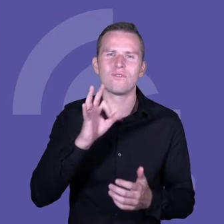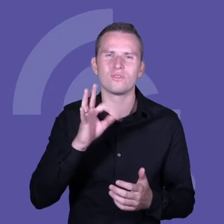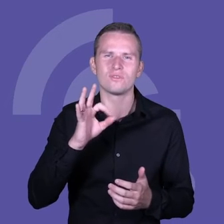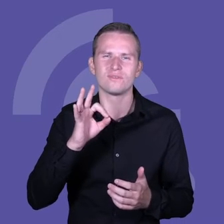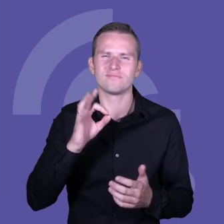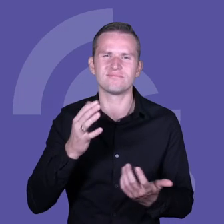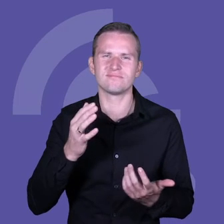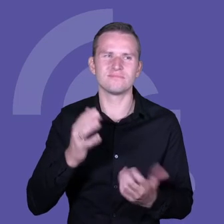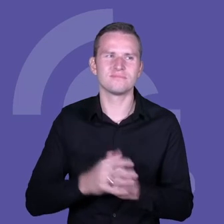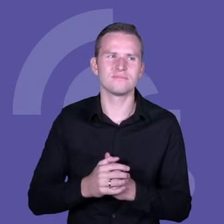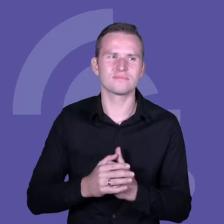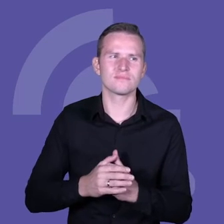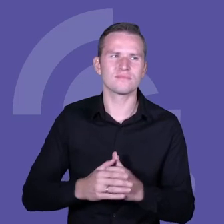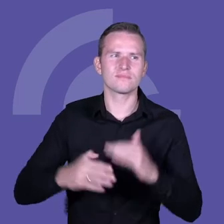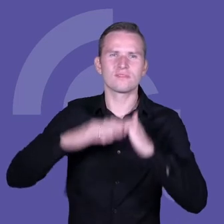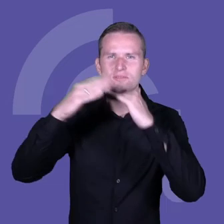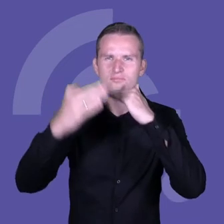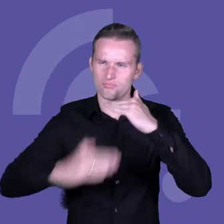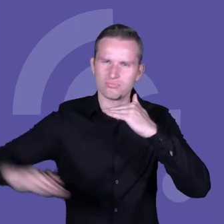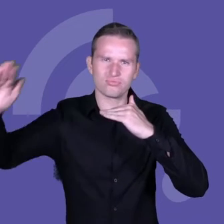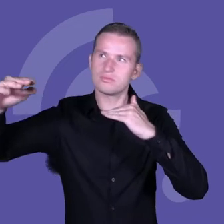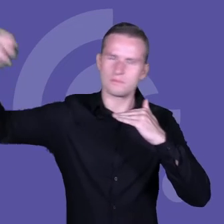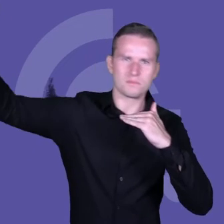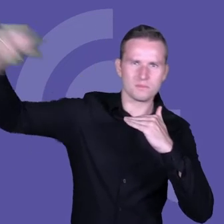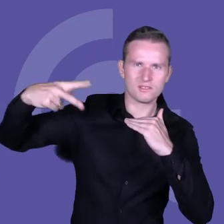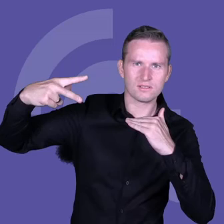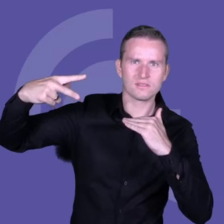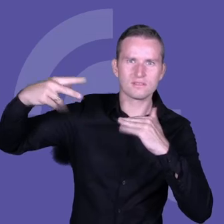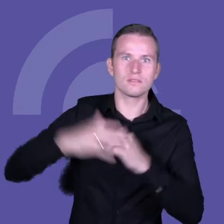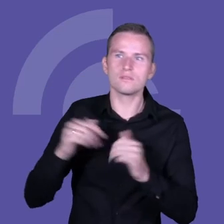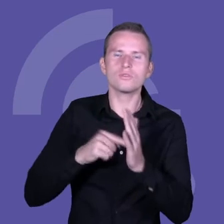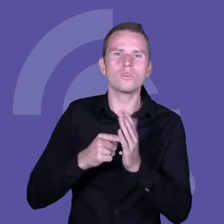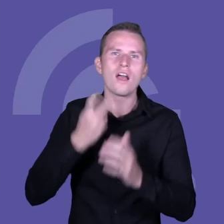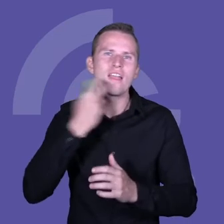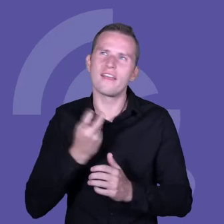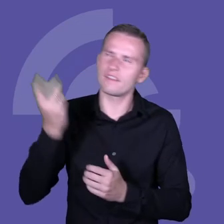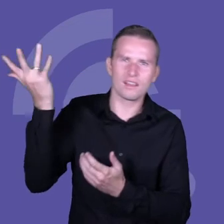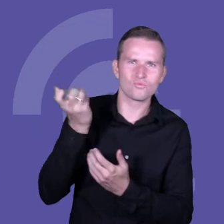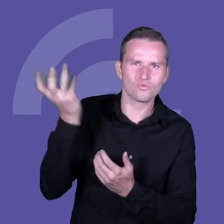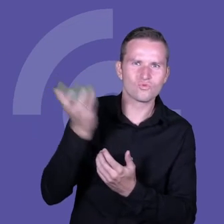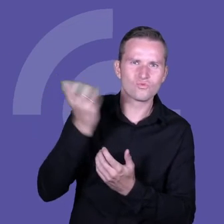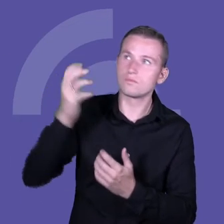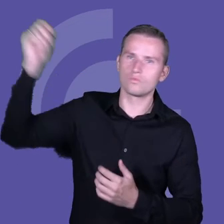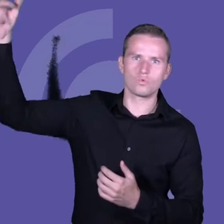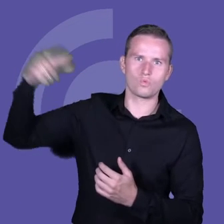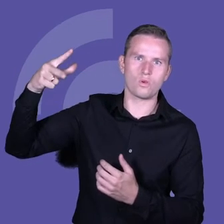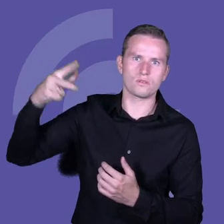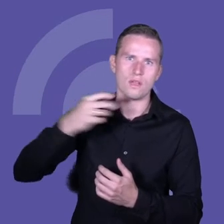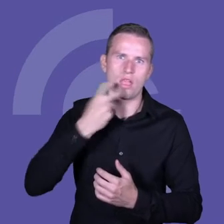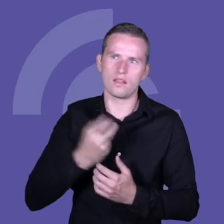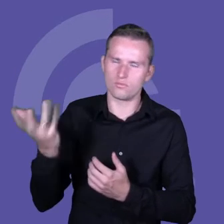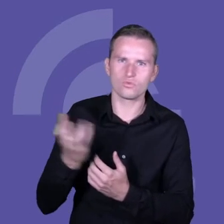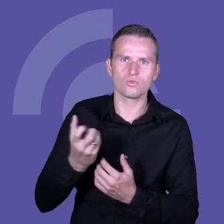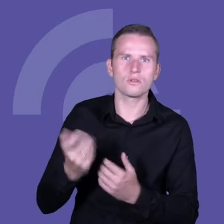które pozwalają czerpać w bardzo skuteczny, efektywny sposób energię ze Słońca. Ich szerokość takiego